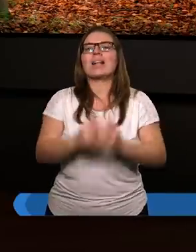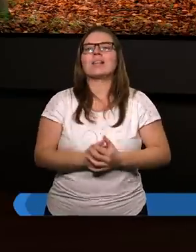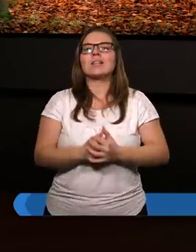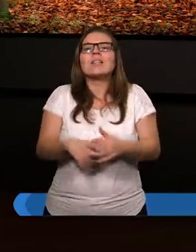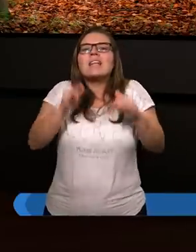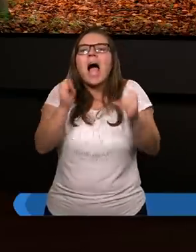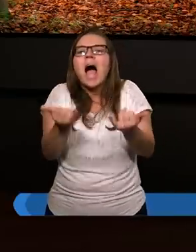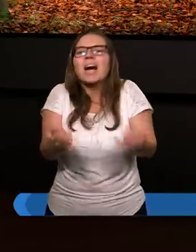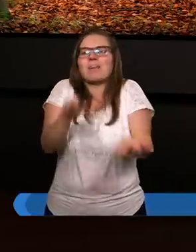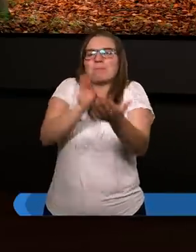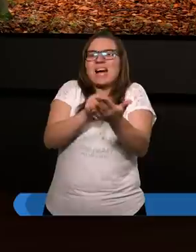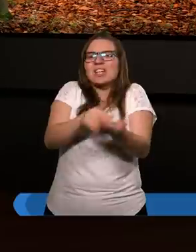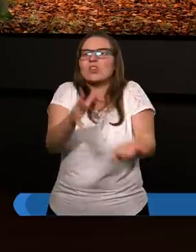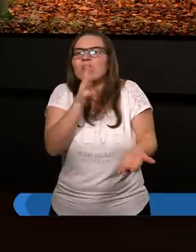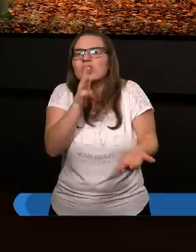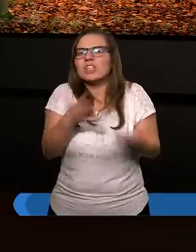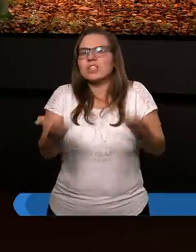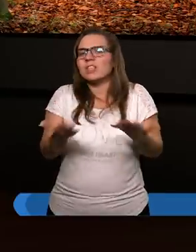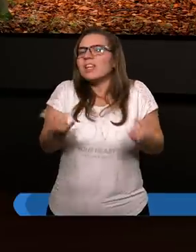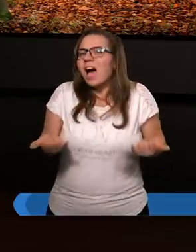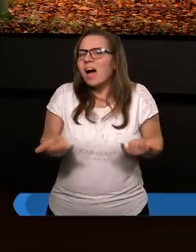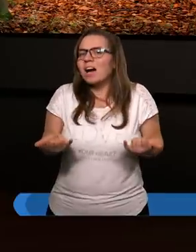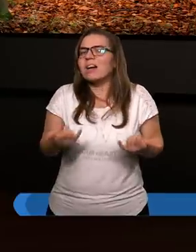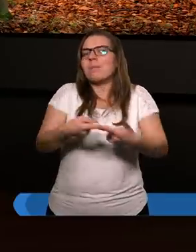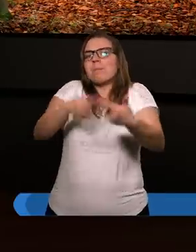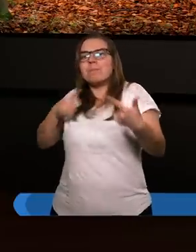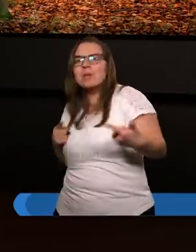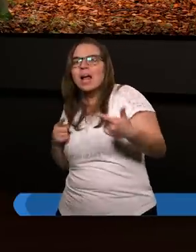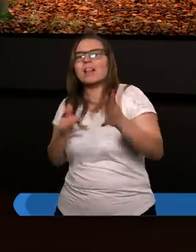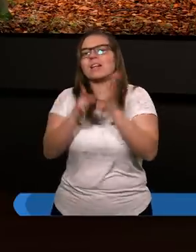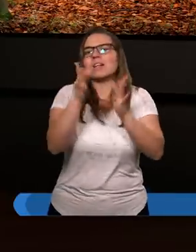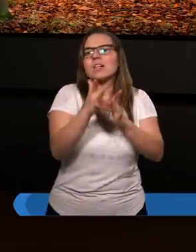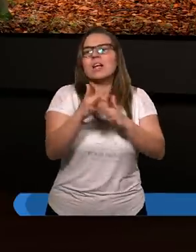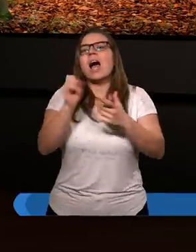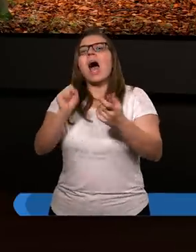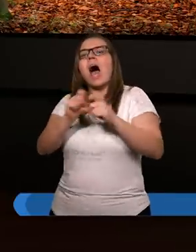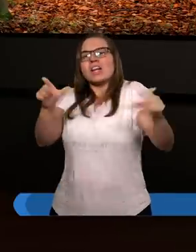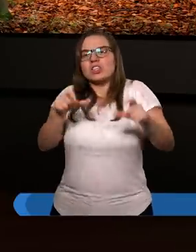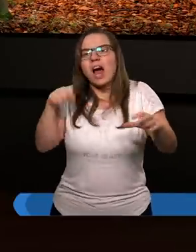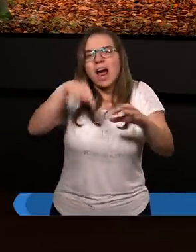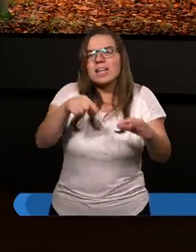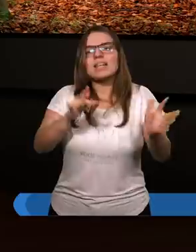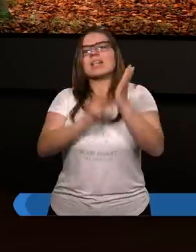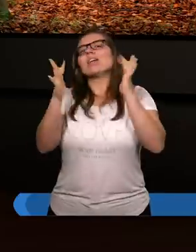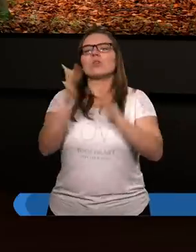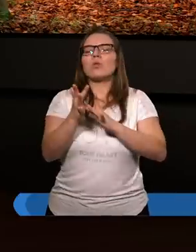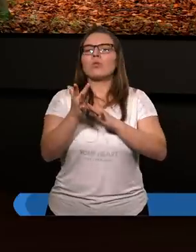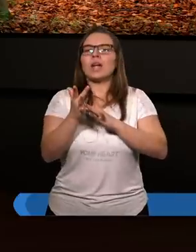Jak praktykowali Żydzi przed Chrystusem albo w czasach Chrystusa, kiedy